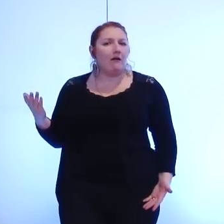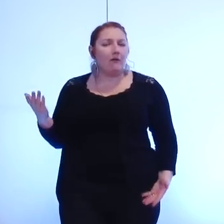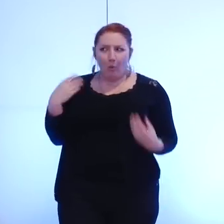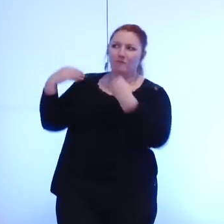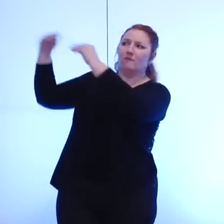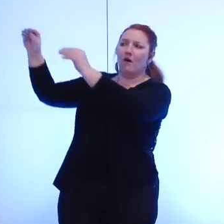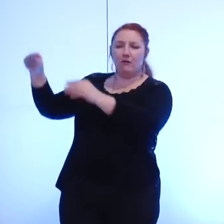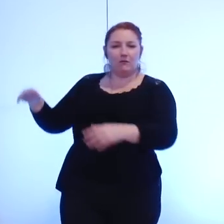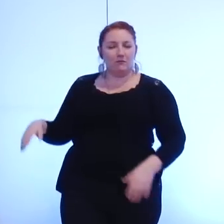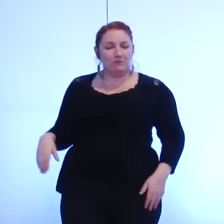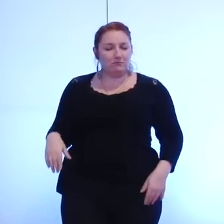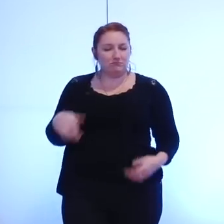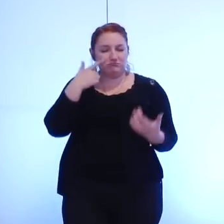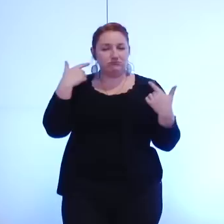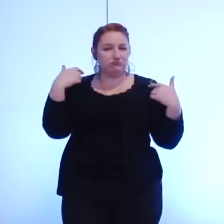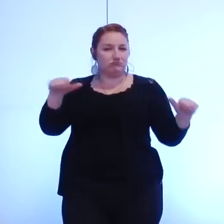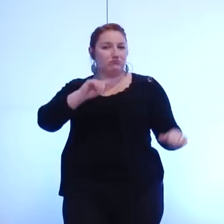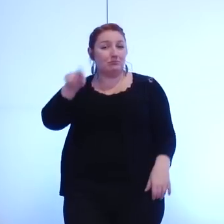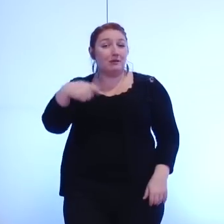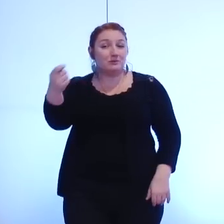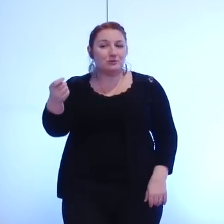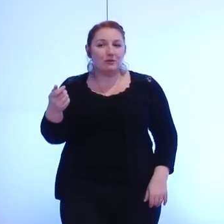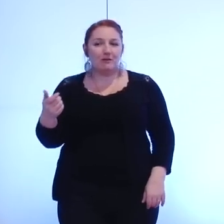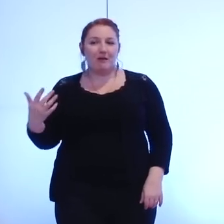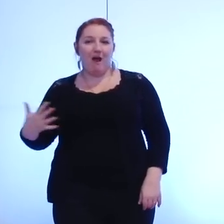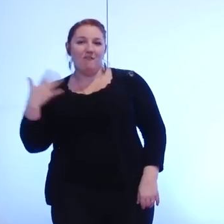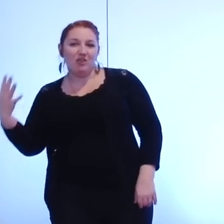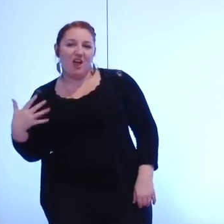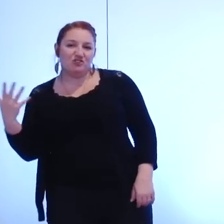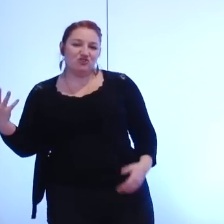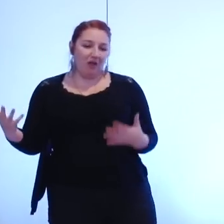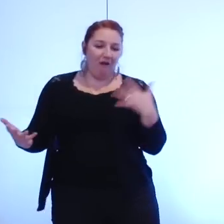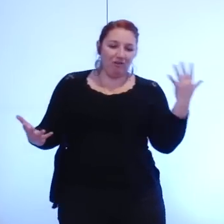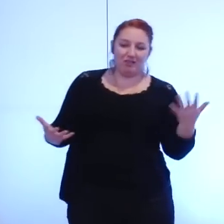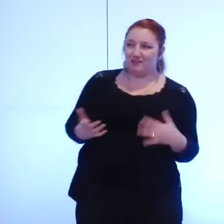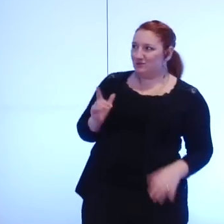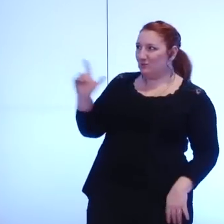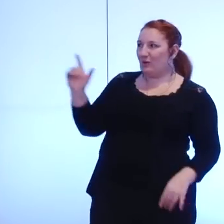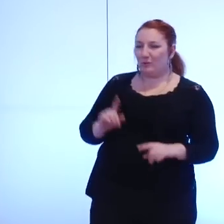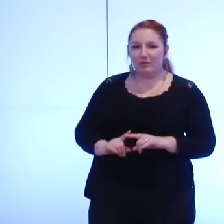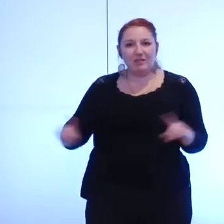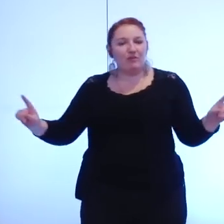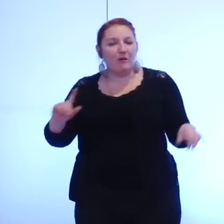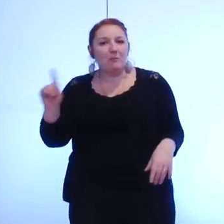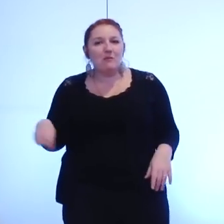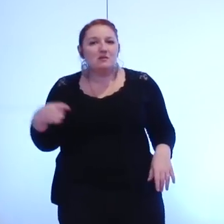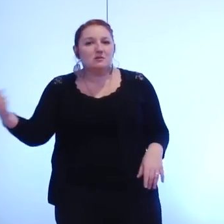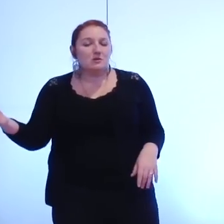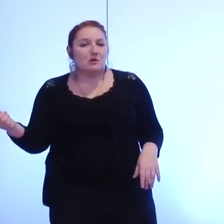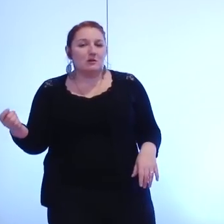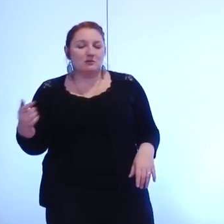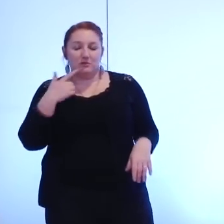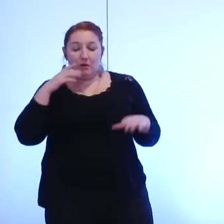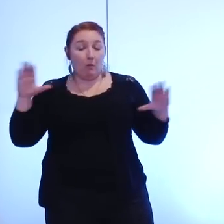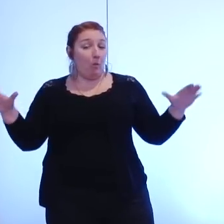et on voit bien que évidemment les intérêts des uns et des autres ne sont pas forcément les mêmes donc le principe du